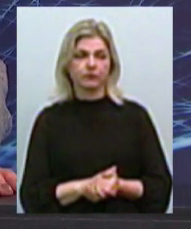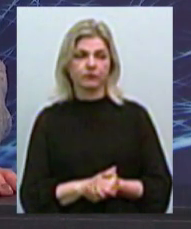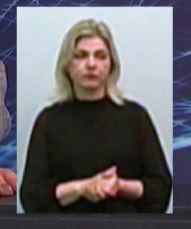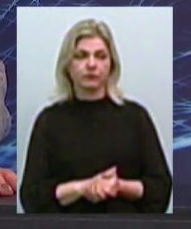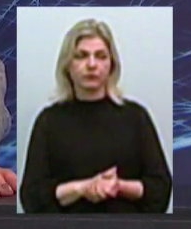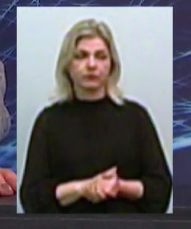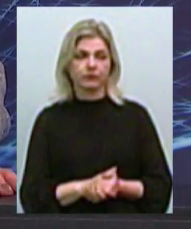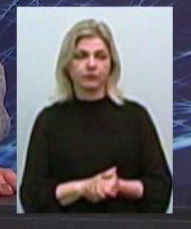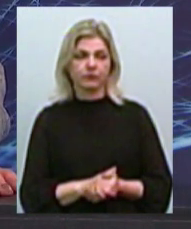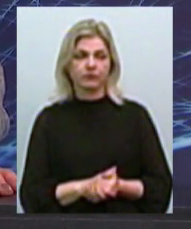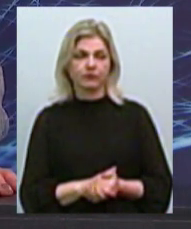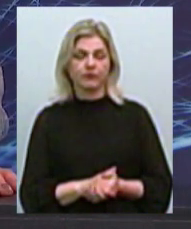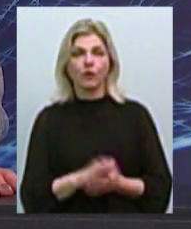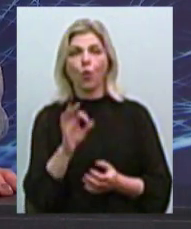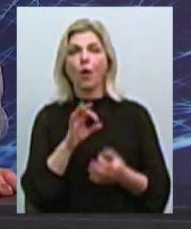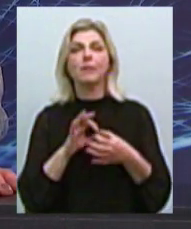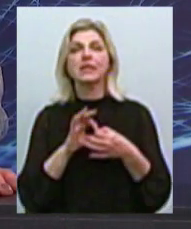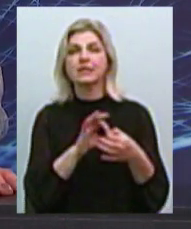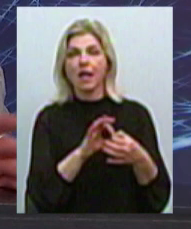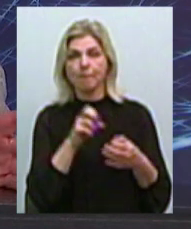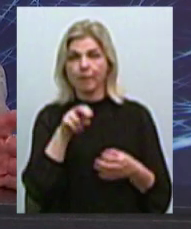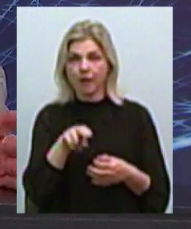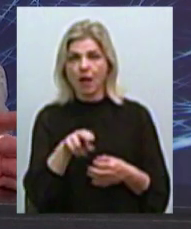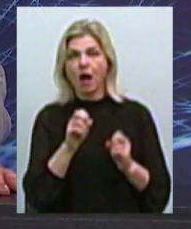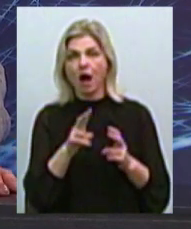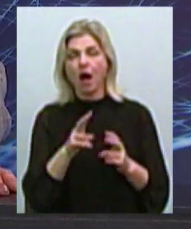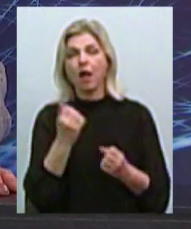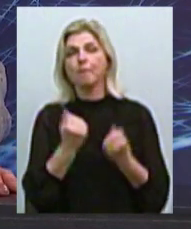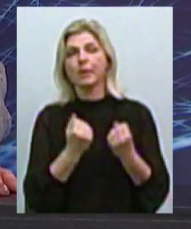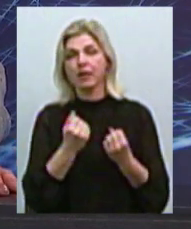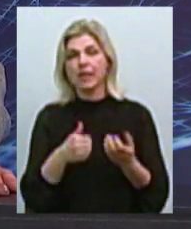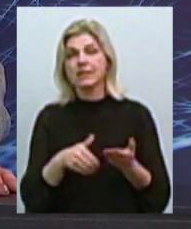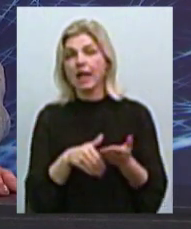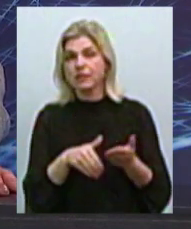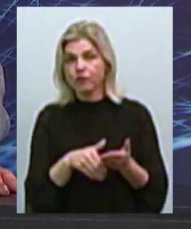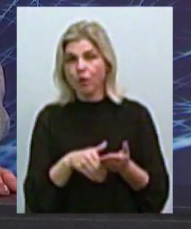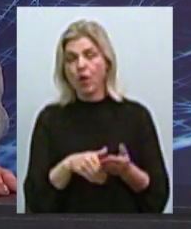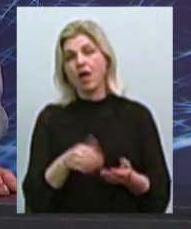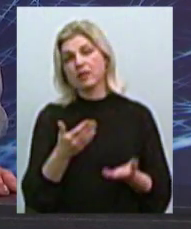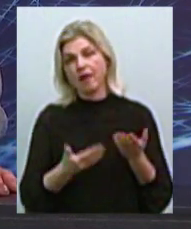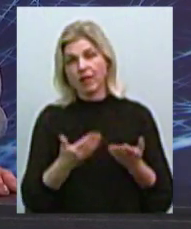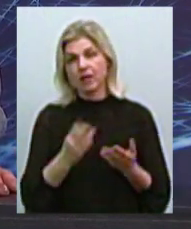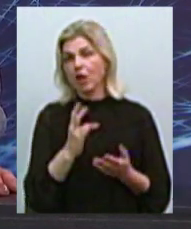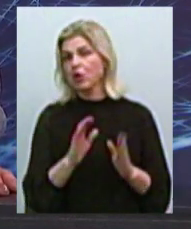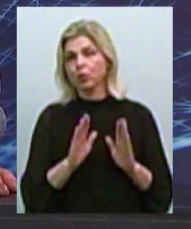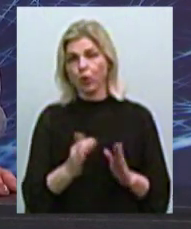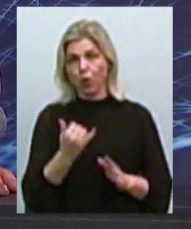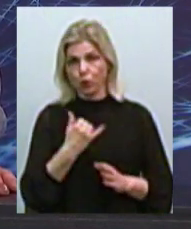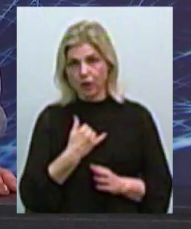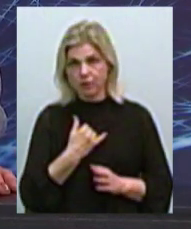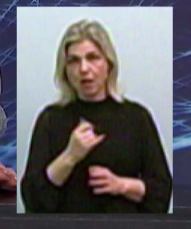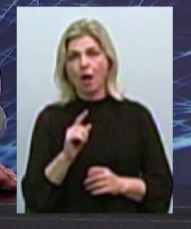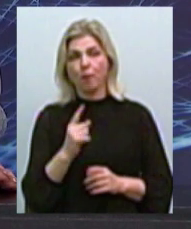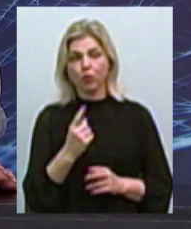прицепа автомобильного как транспортного средства. Ну, наверное, не только у нас, потому что